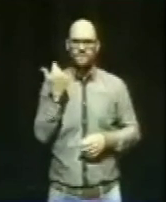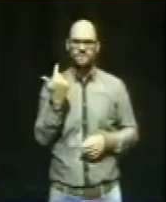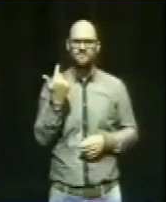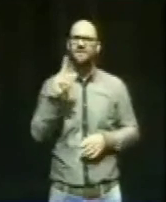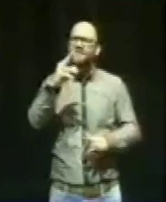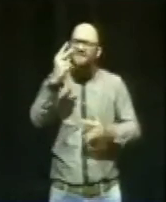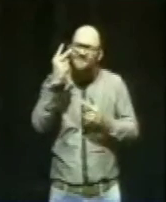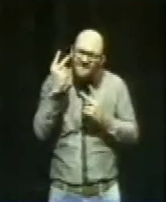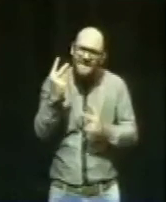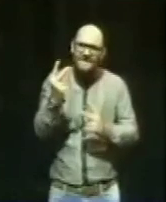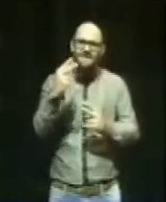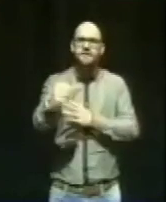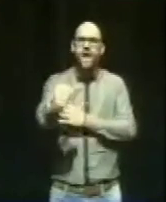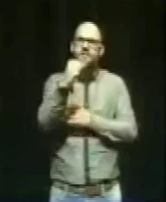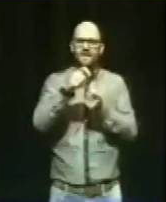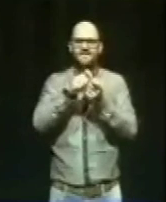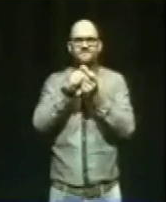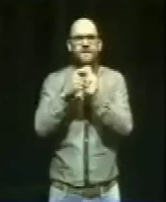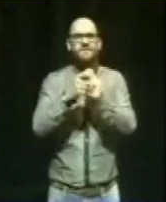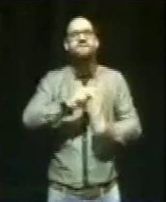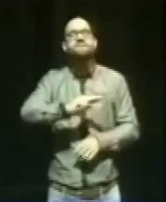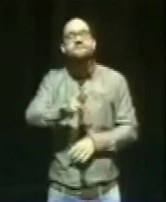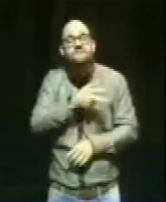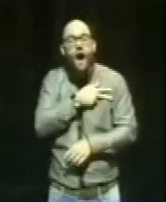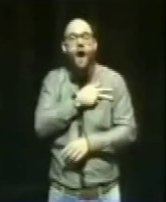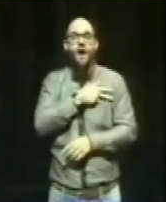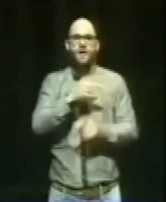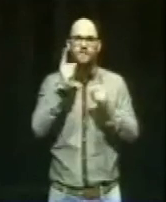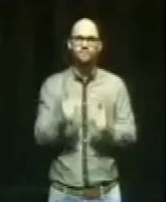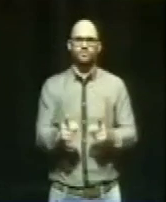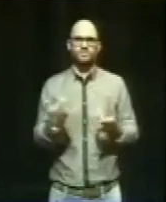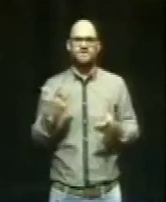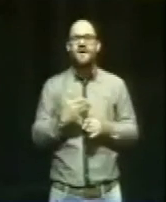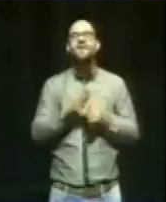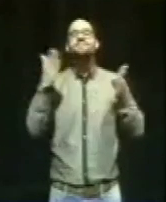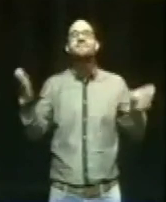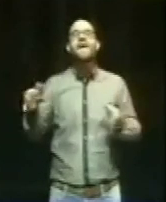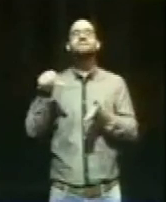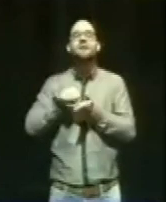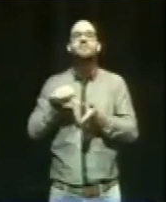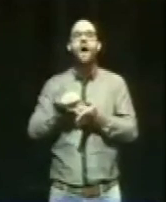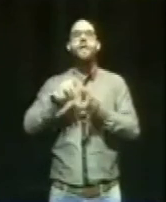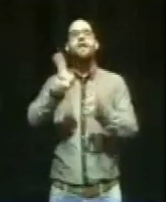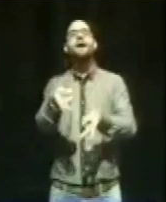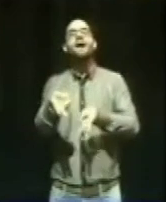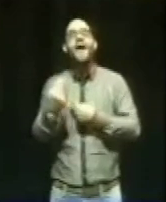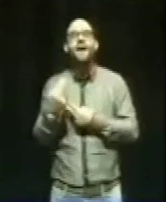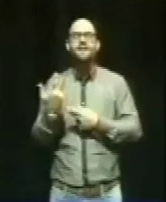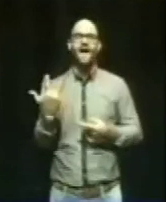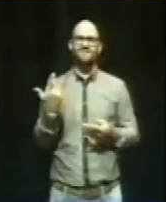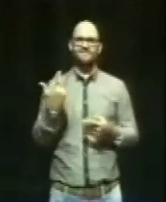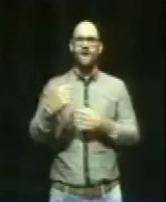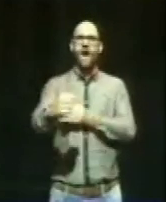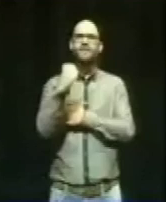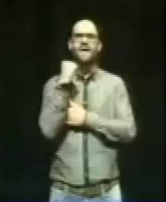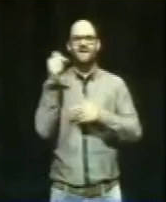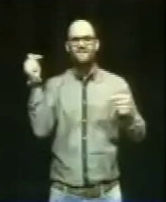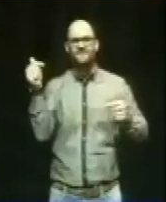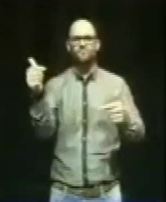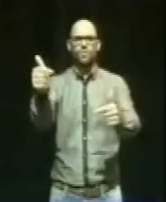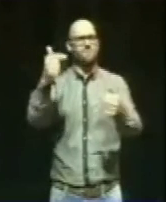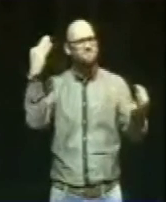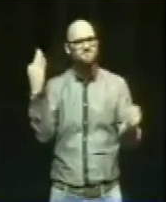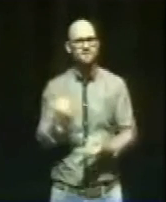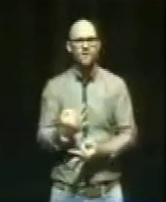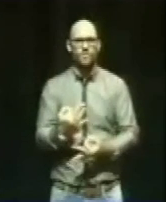wirkliche Energiewende gibt. Eine Wende zu dezentraler, regenerativer Energieversorgung in Bürgerhand.